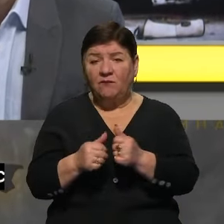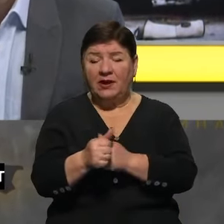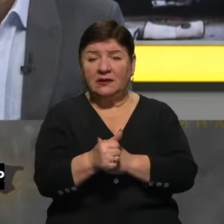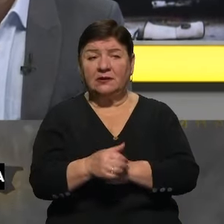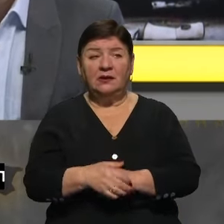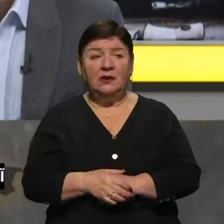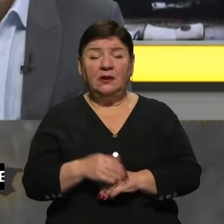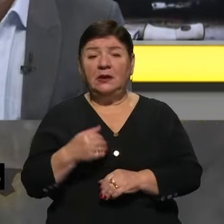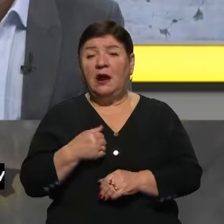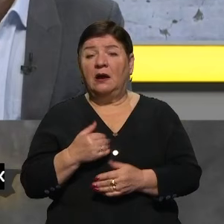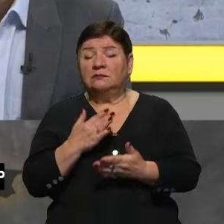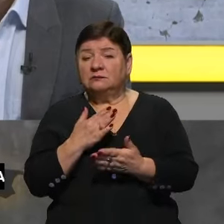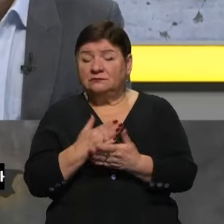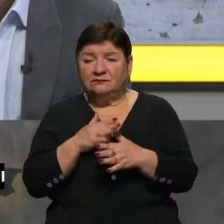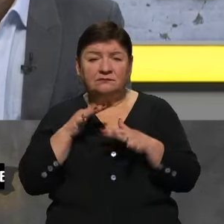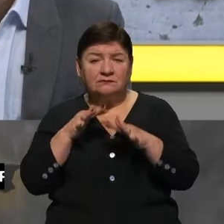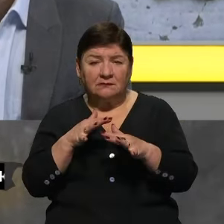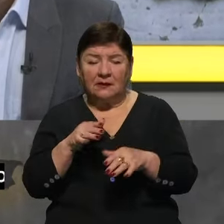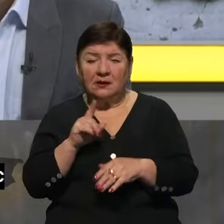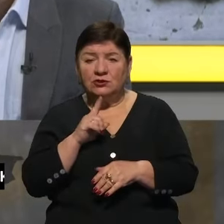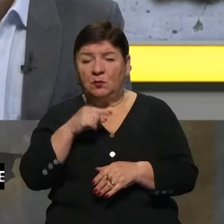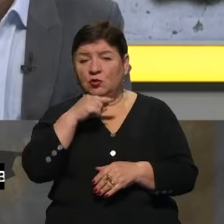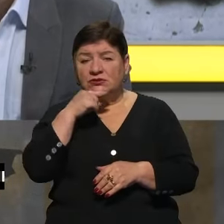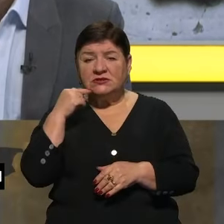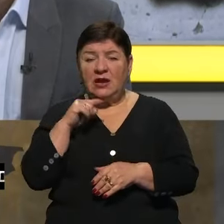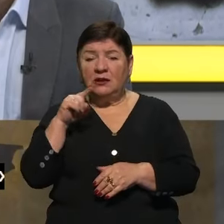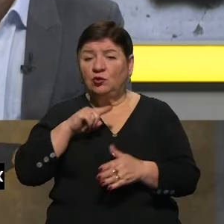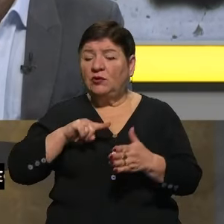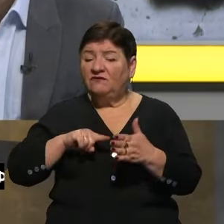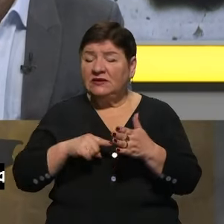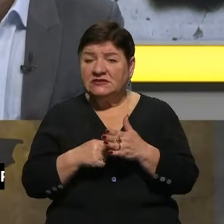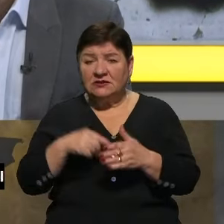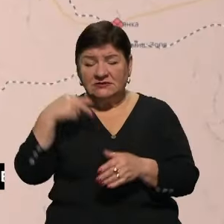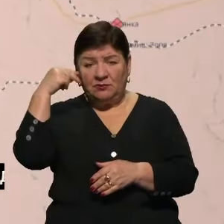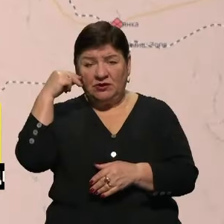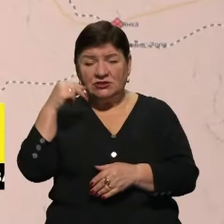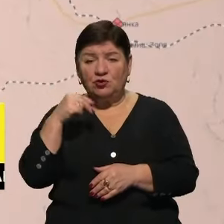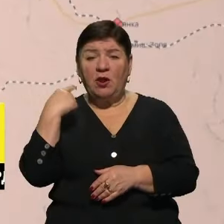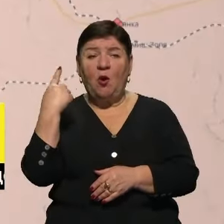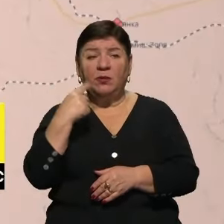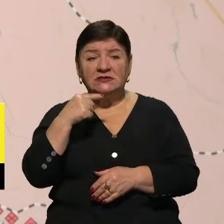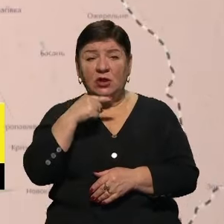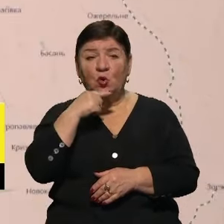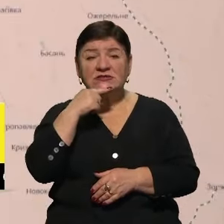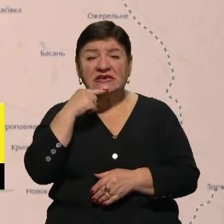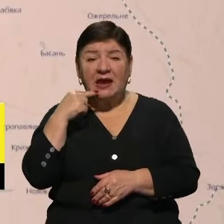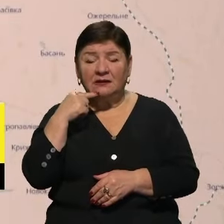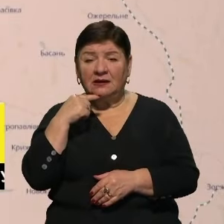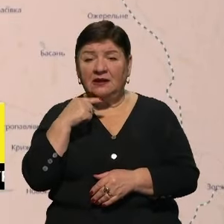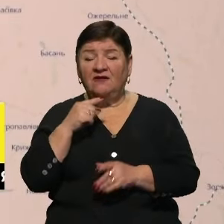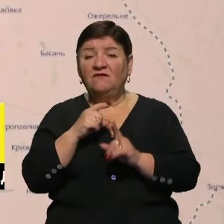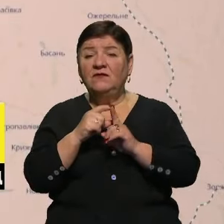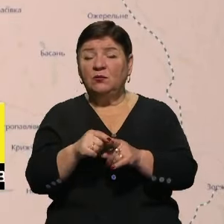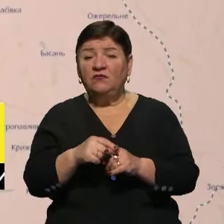я маю на увазі атаки, щоб росіян туди втиснути в глиб Запорізької області. Росіяни в відповідь